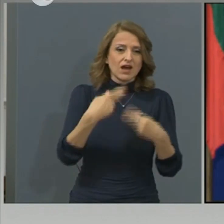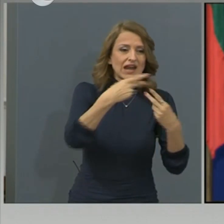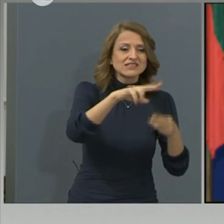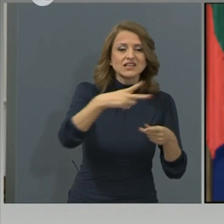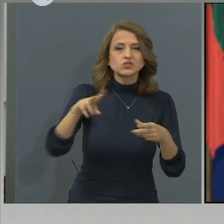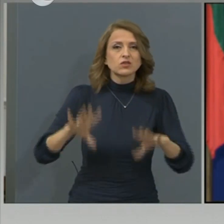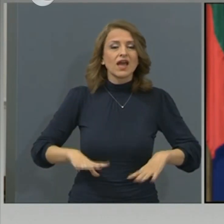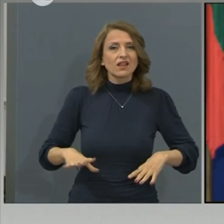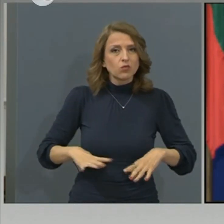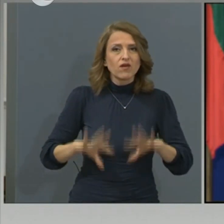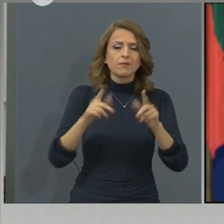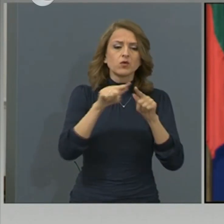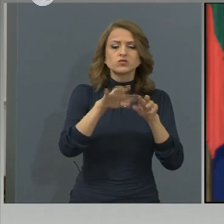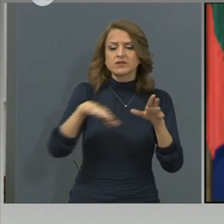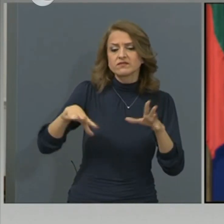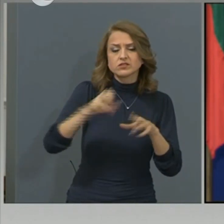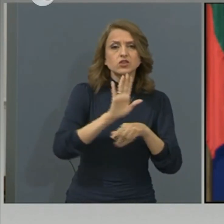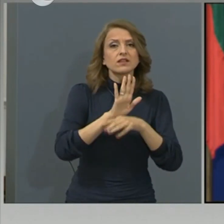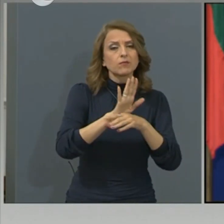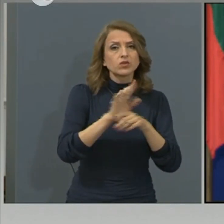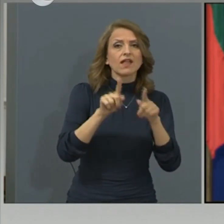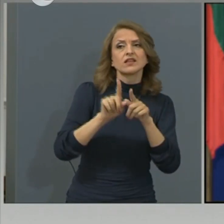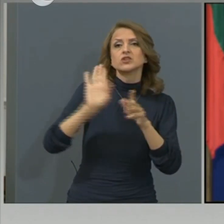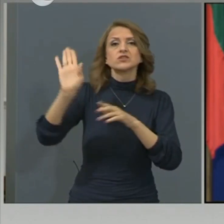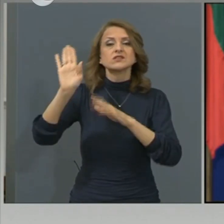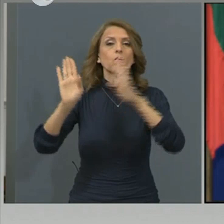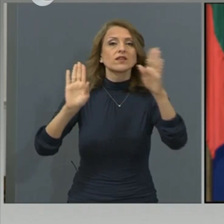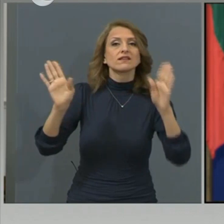регулярна и постоянна, както е преди това.